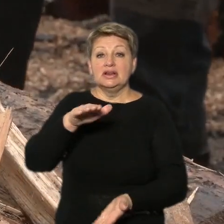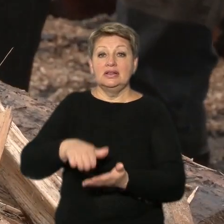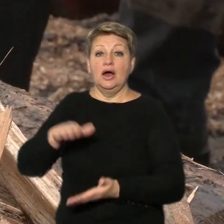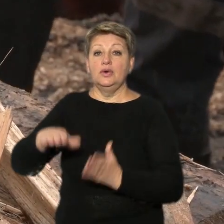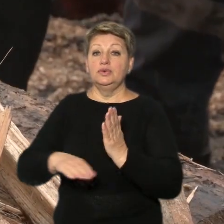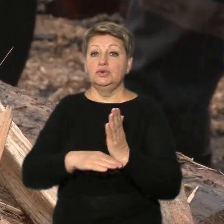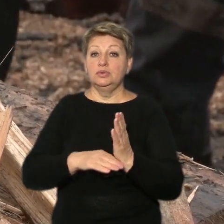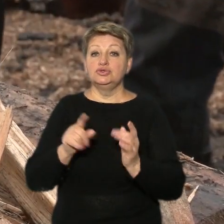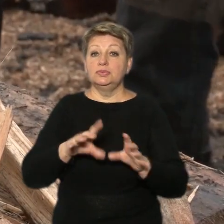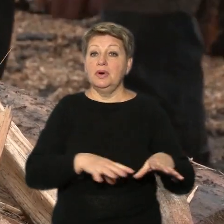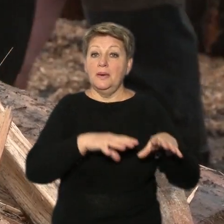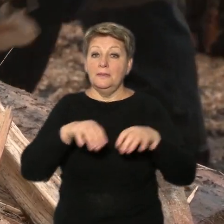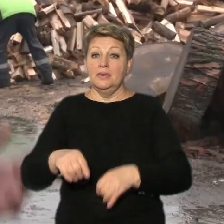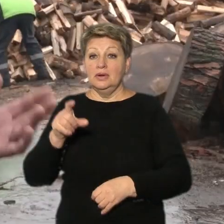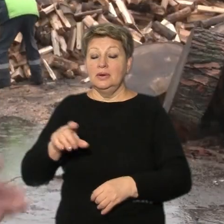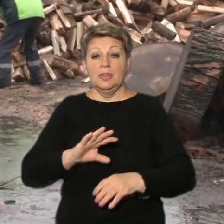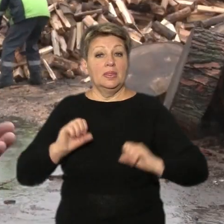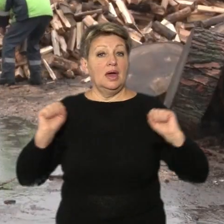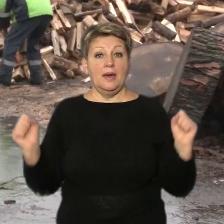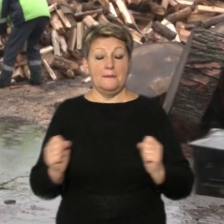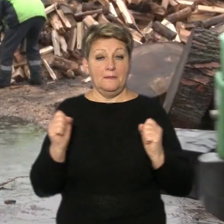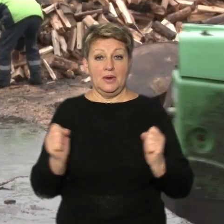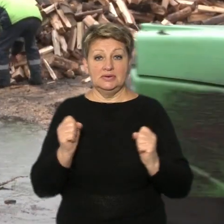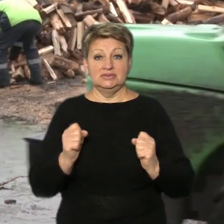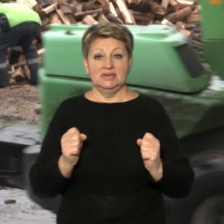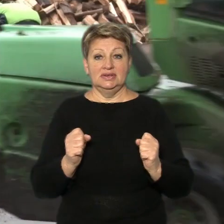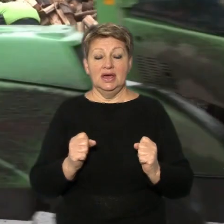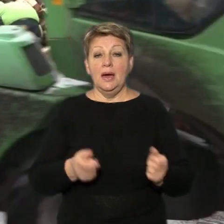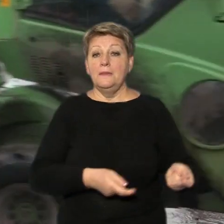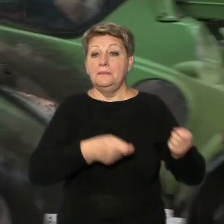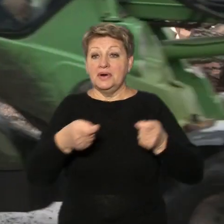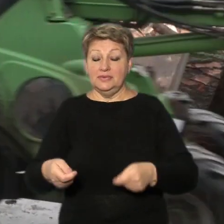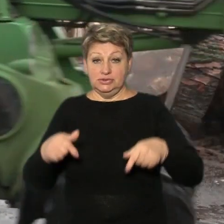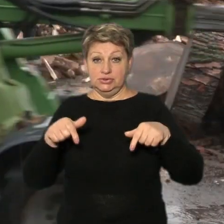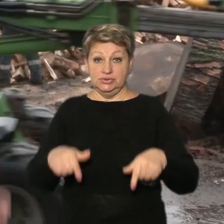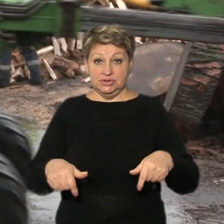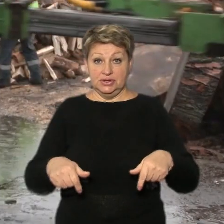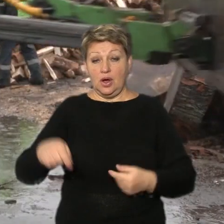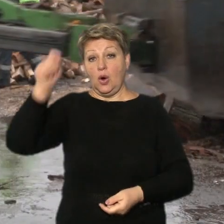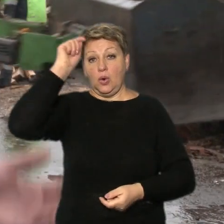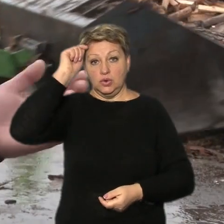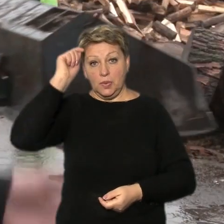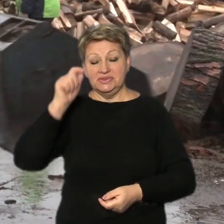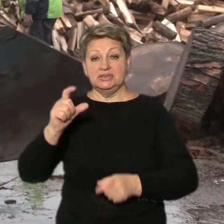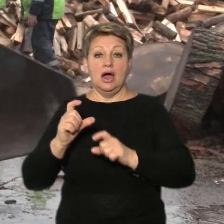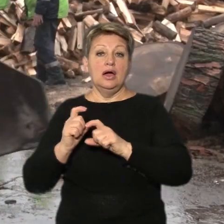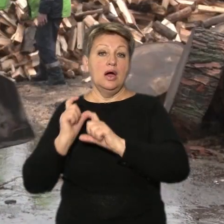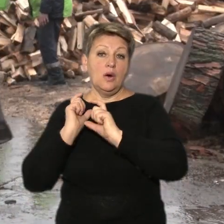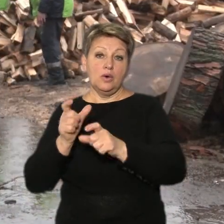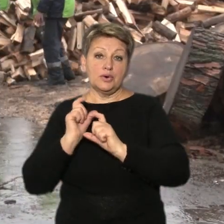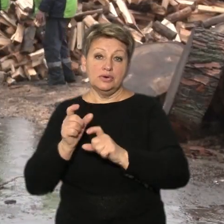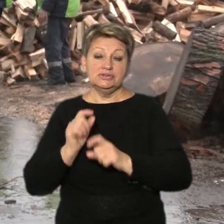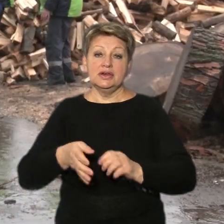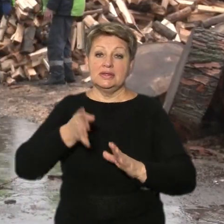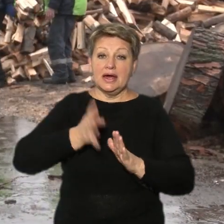переселенці не мерзли в холоднечу. Привозять туди, тоді хлопці, ті самі, що зараз грузять, розпогилюють